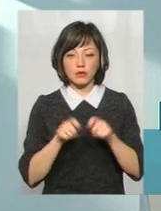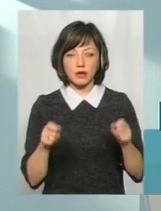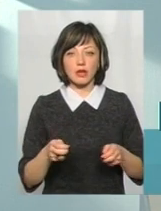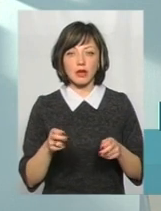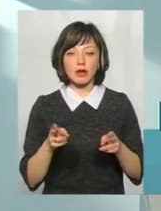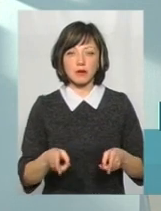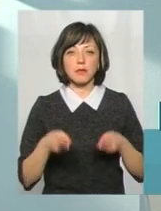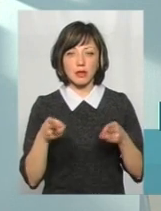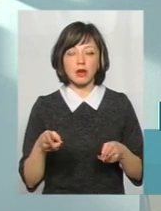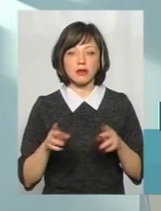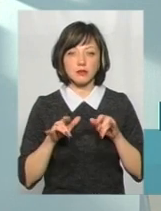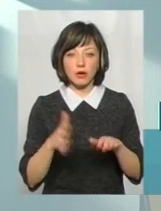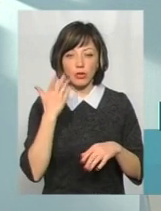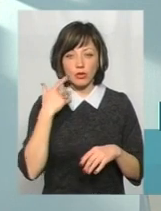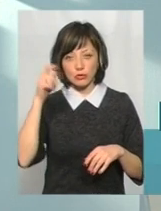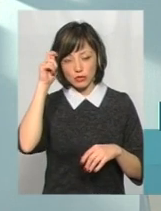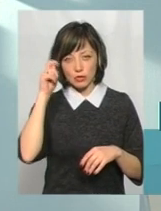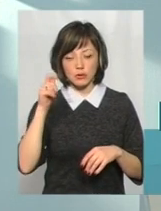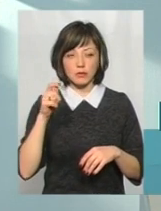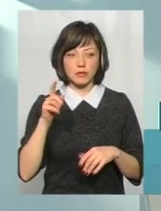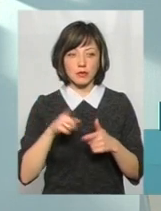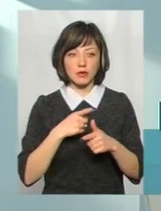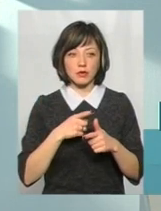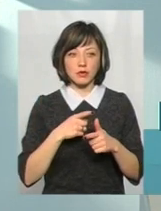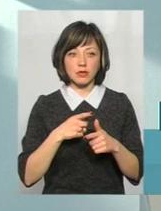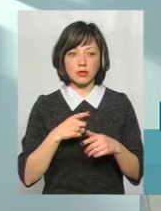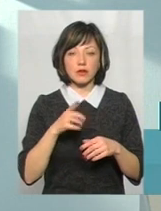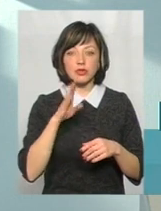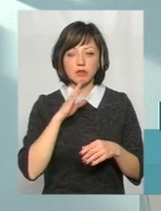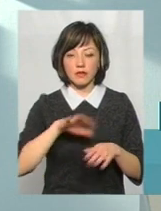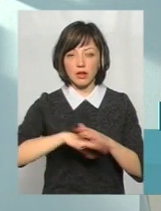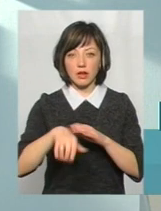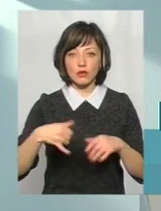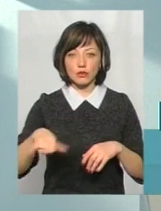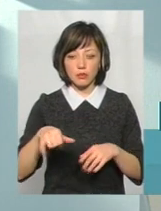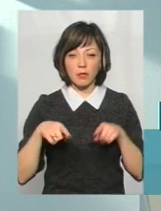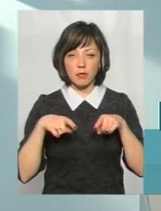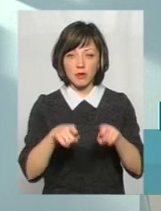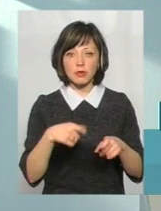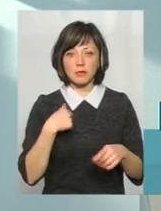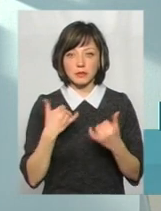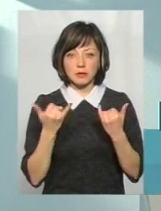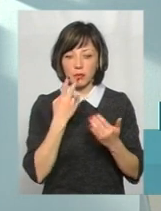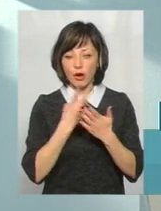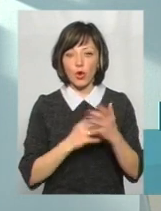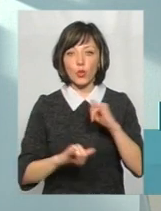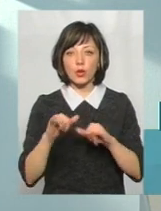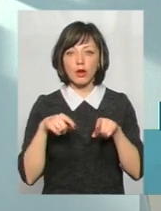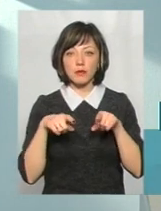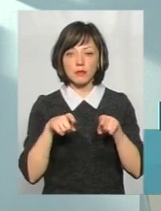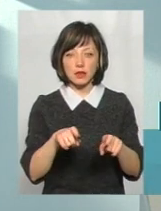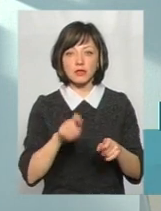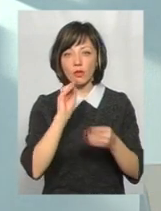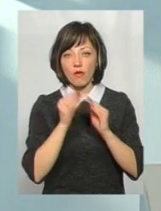правопорушення, коли чоловік у жінки викрадав сумочку, починав бігти, і ми в режимі онлайн бачили, куди він не